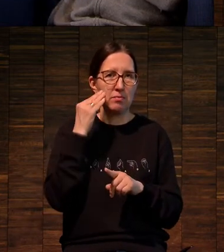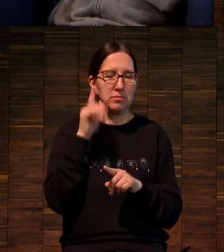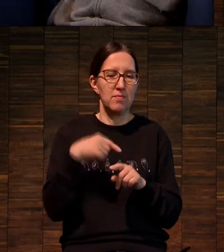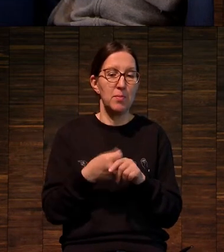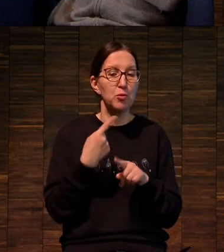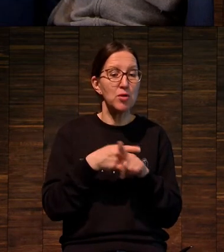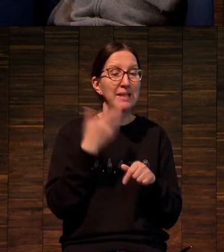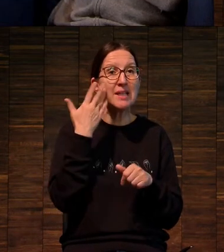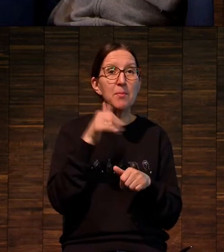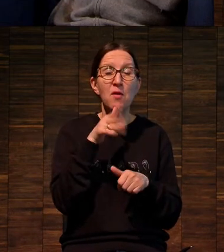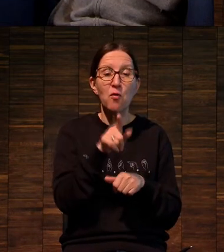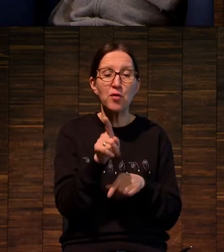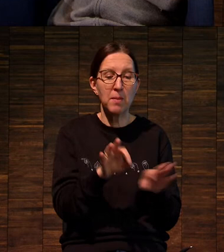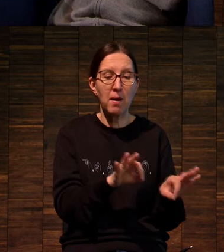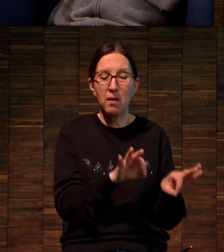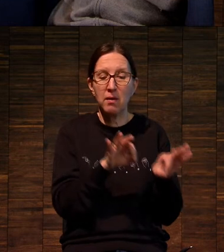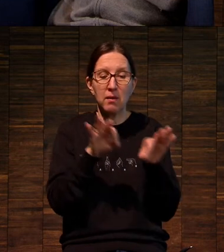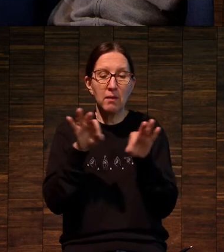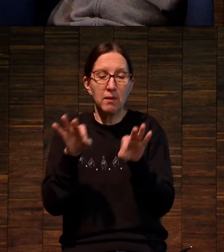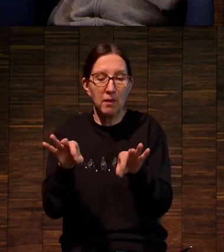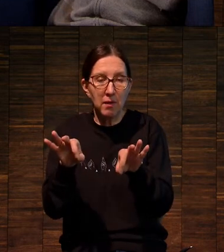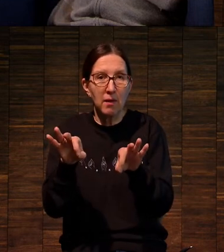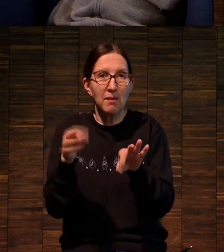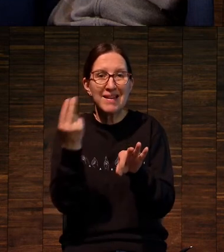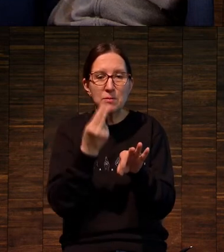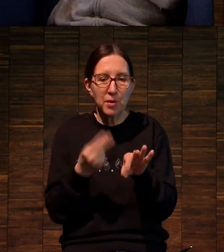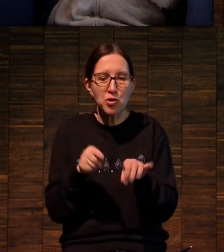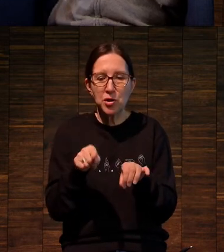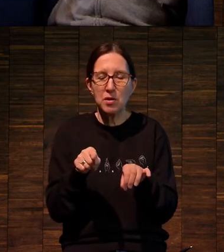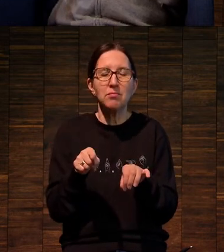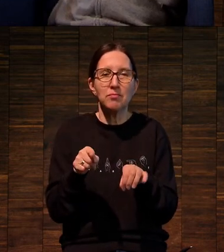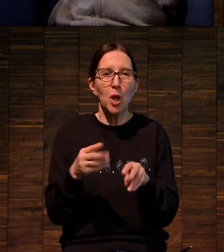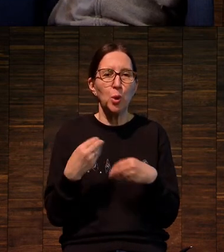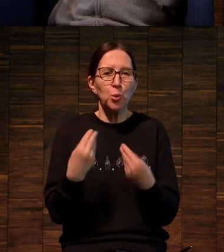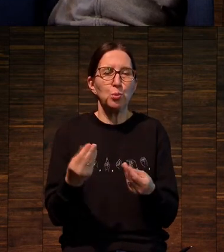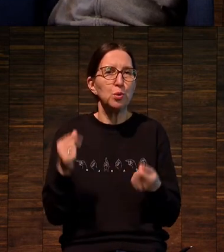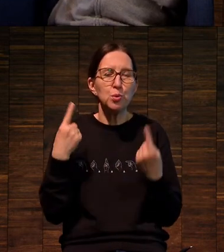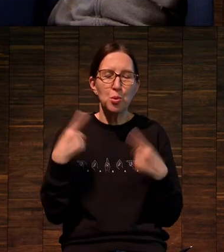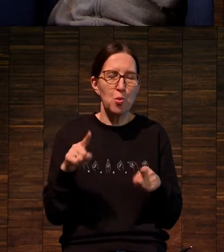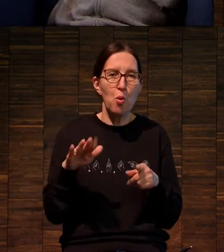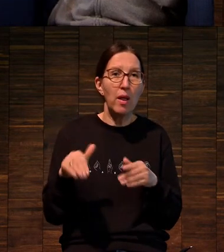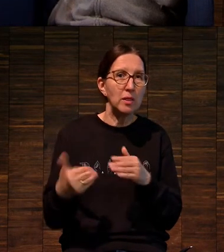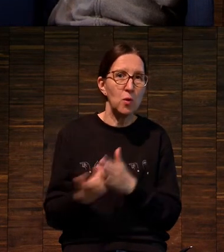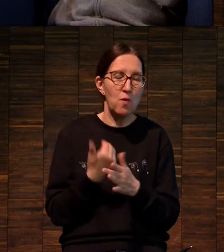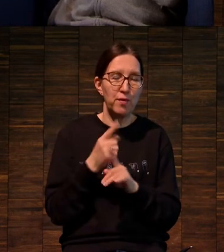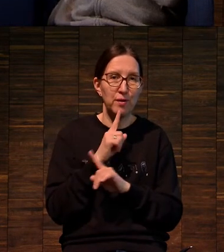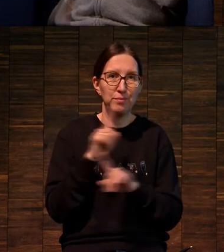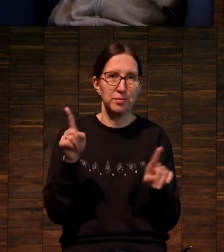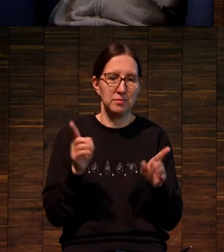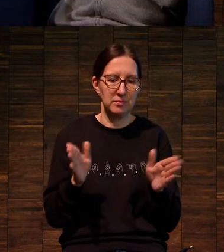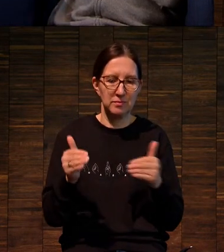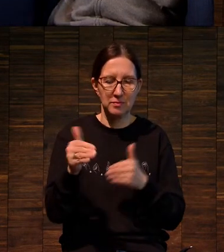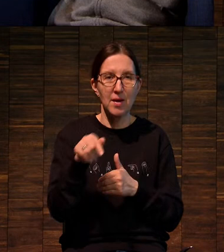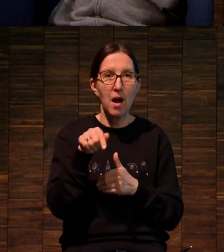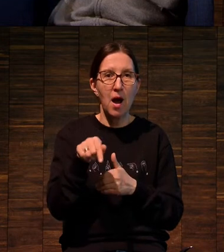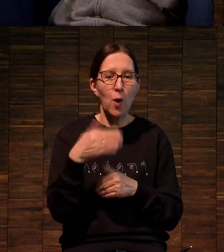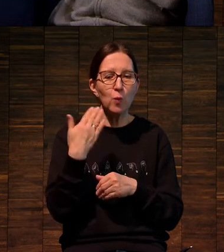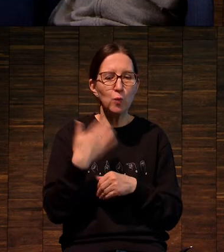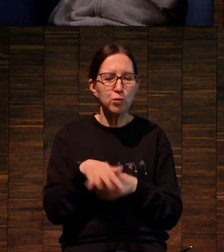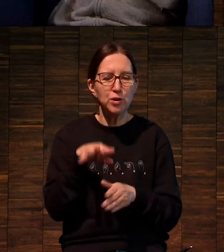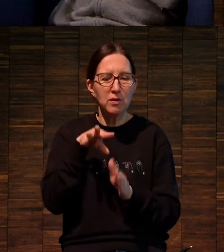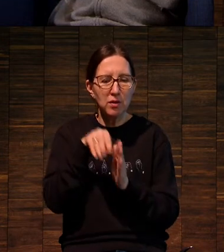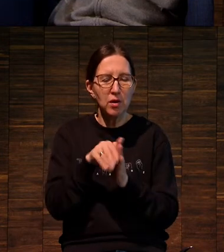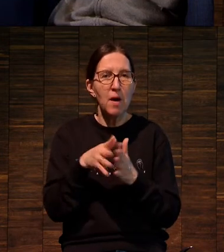процесс переноса, он создал совершенно новое произведение, в которое вложено уже